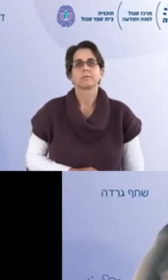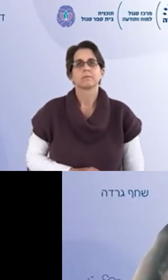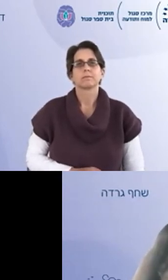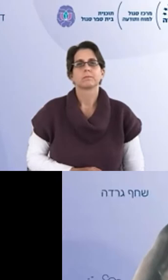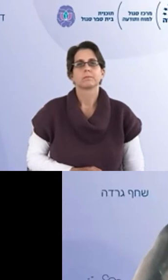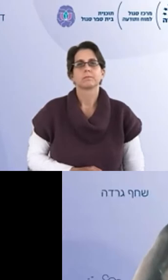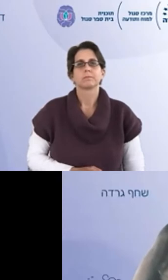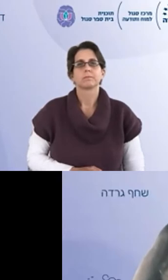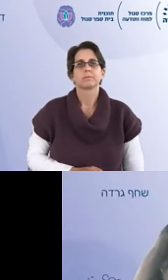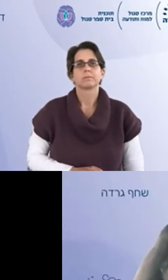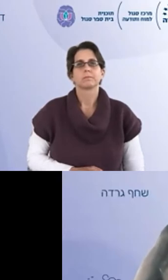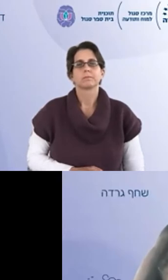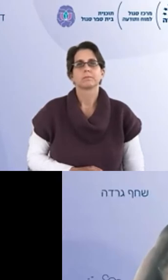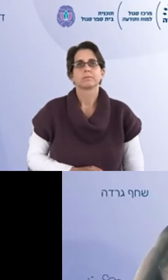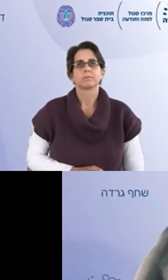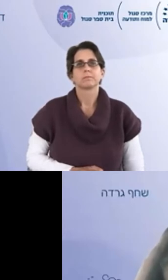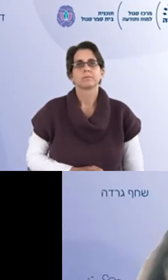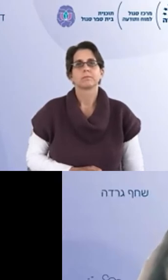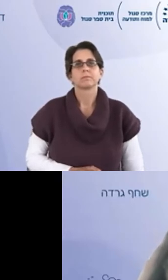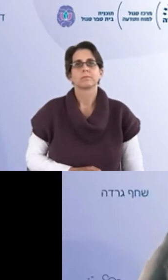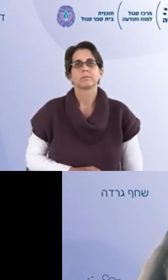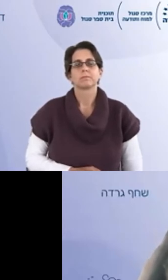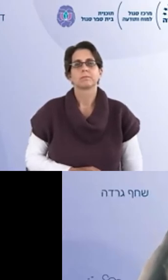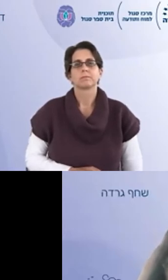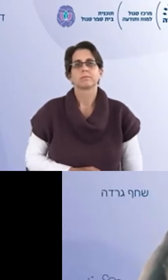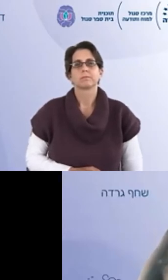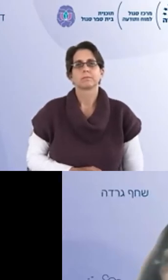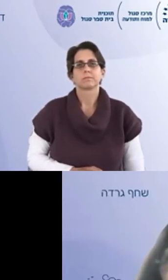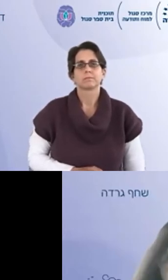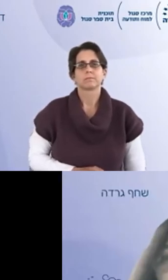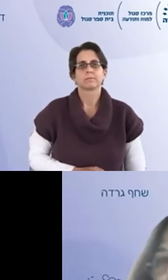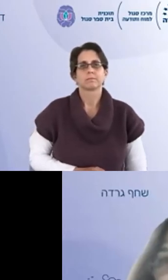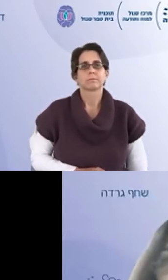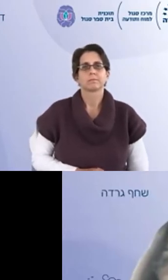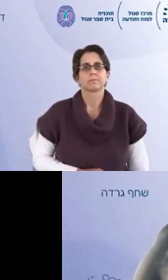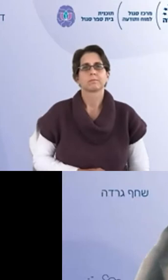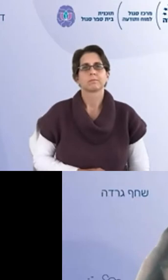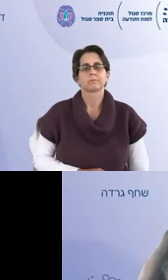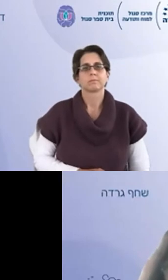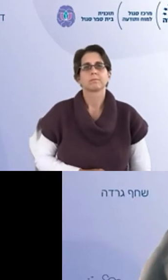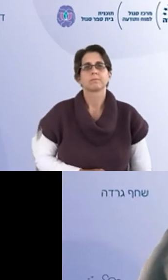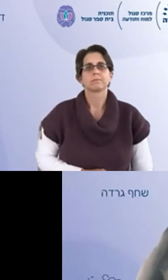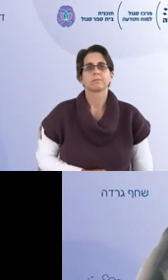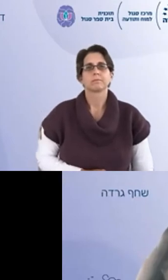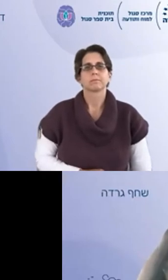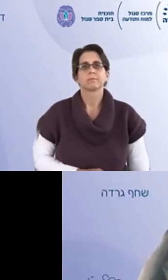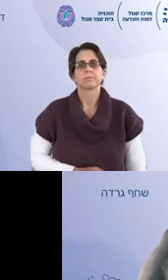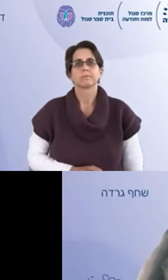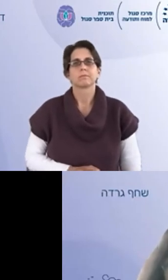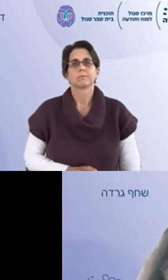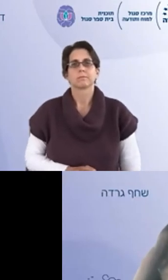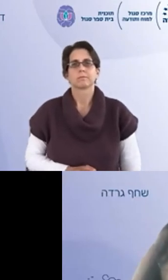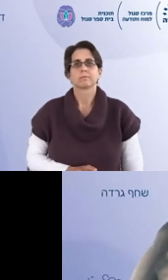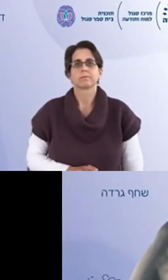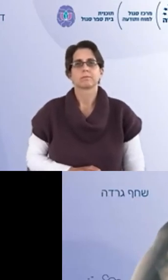כלים נעוליים מאוד משמעותיים כמו לדעת לייצר שיח לא שיפוטי שיח שבונה משהו